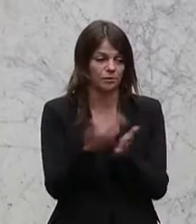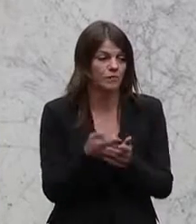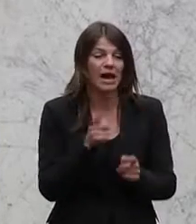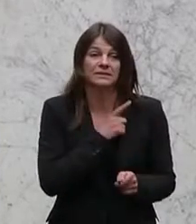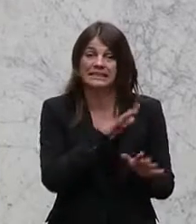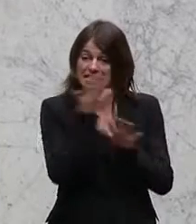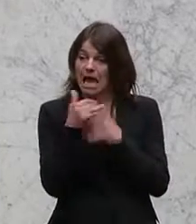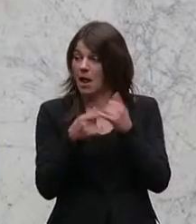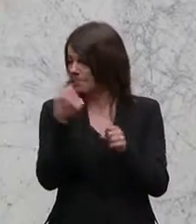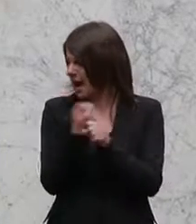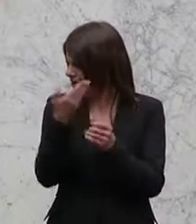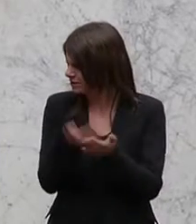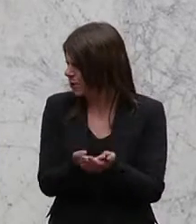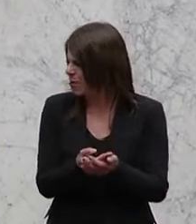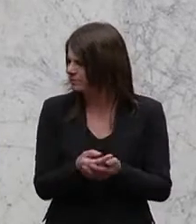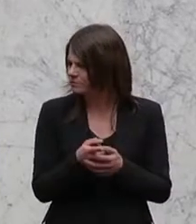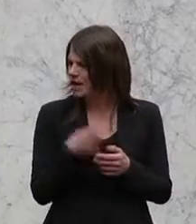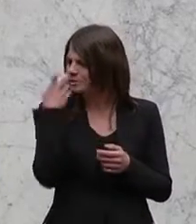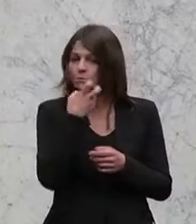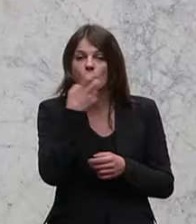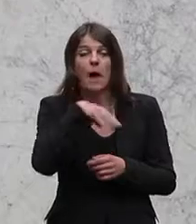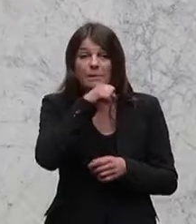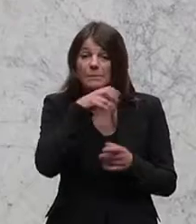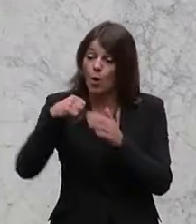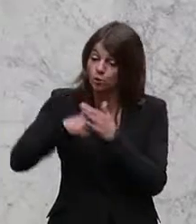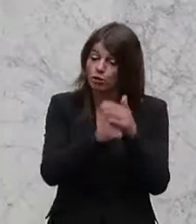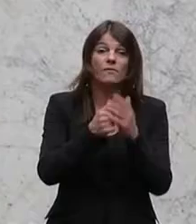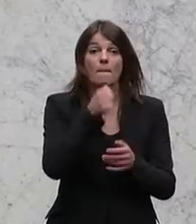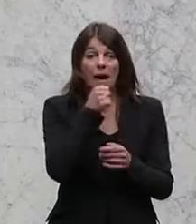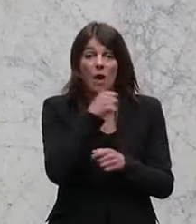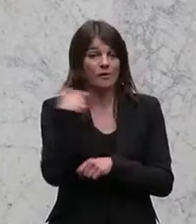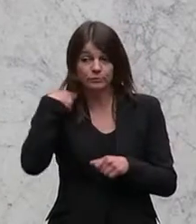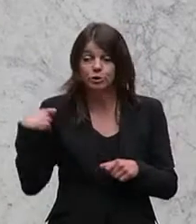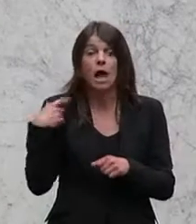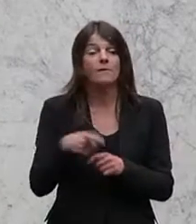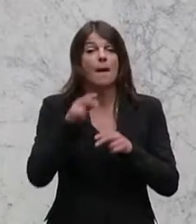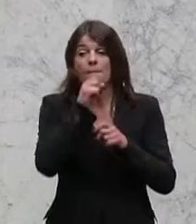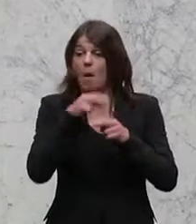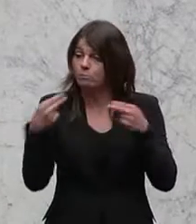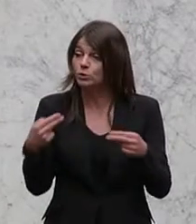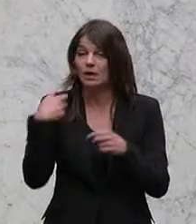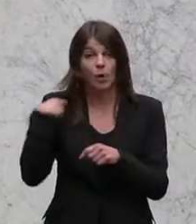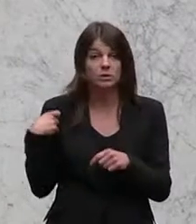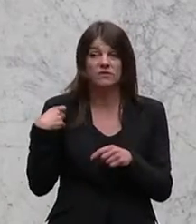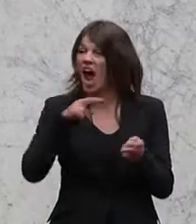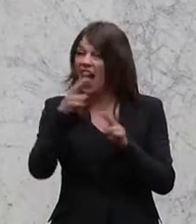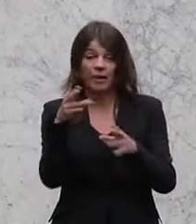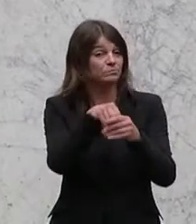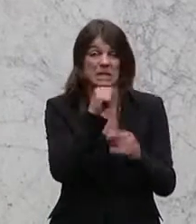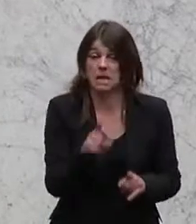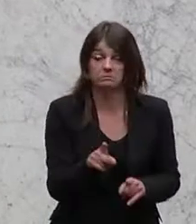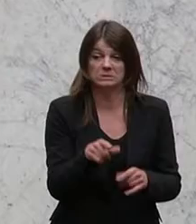mit Unterstützung der bäuerlichen Funktionäre, mit Unterstützung der Bauernwohnfunktionäre, weil andere sind dort nicht geduldet.